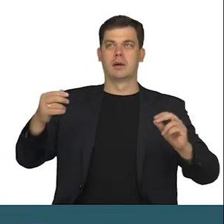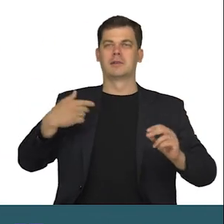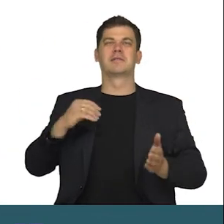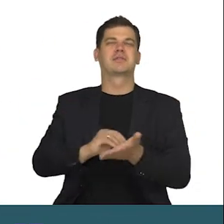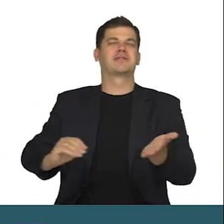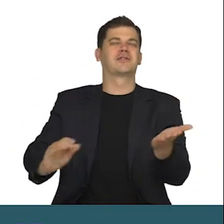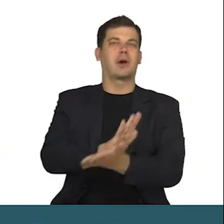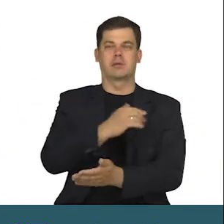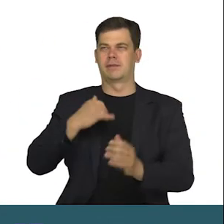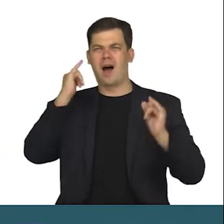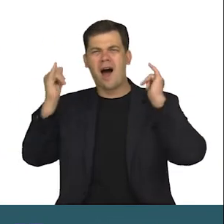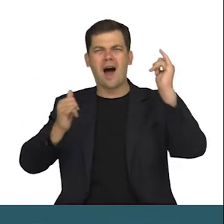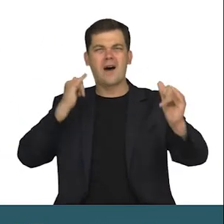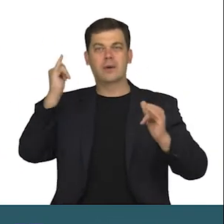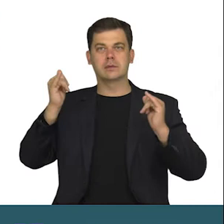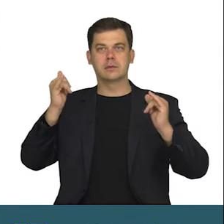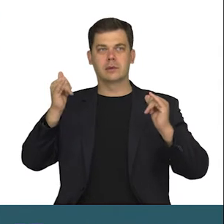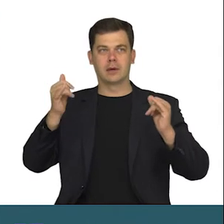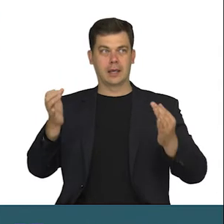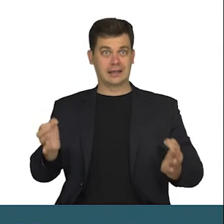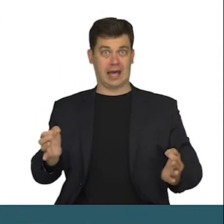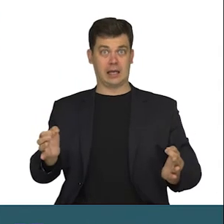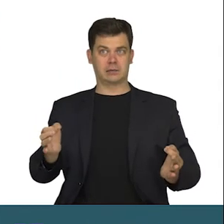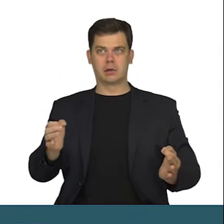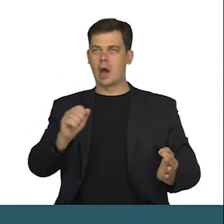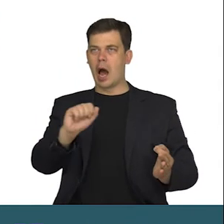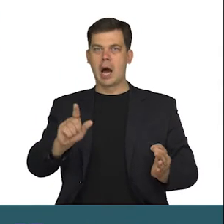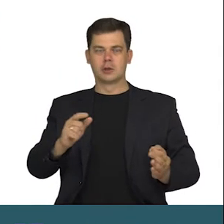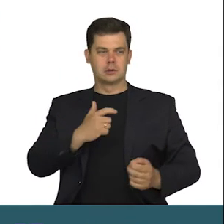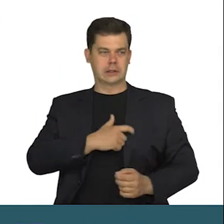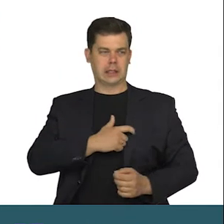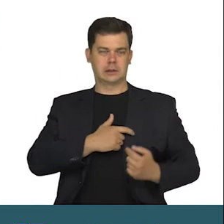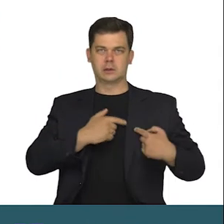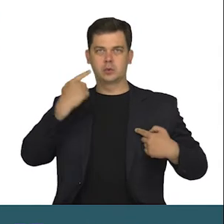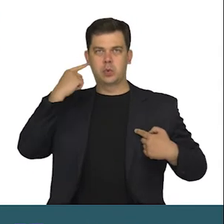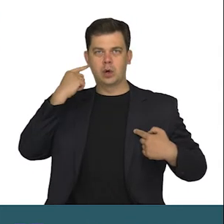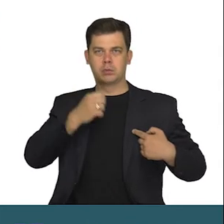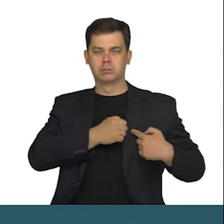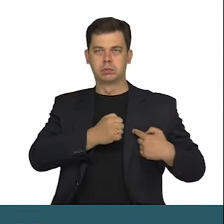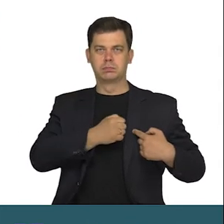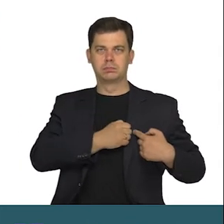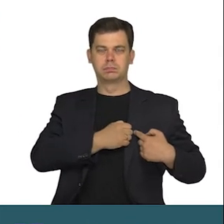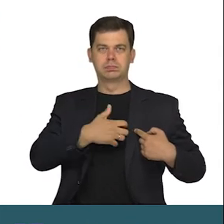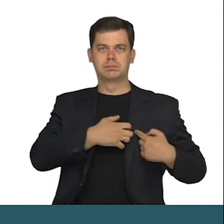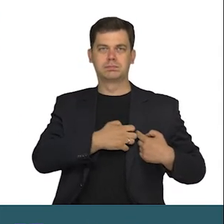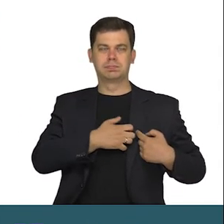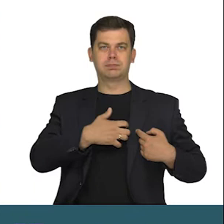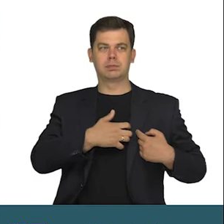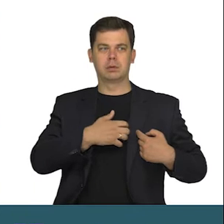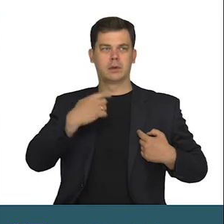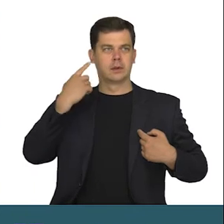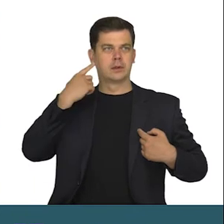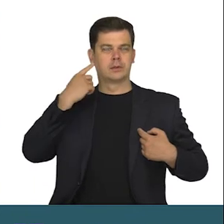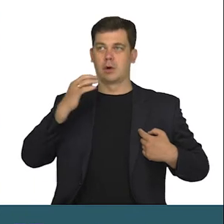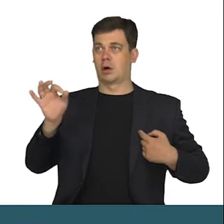przyzwyczaił się do tego hałasu, że teraz słysząc bicie własnego serca, po prostu przeraża mnie to.